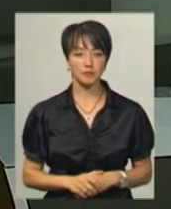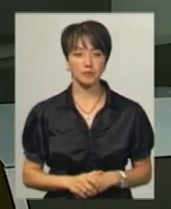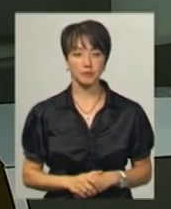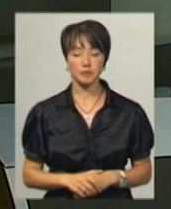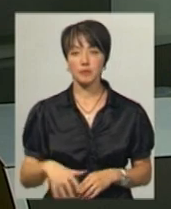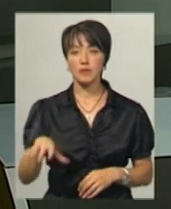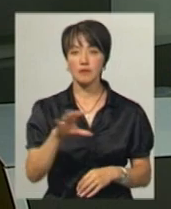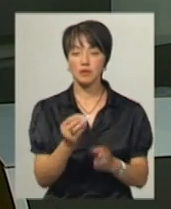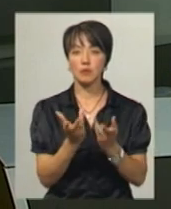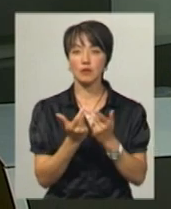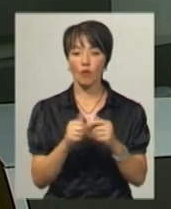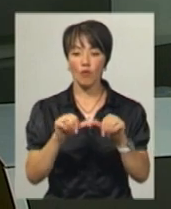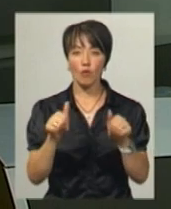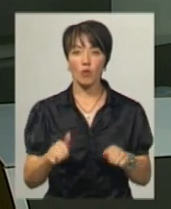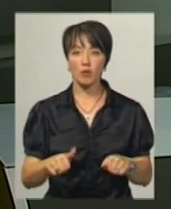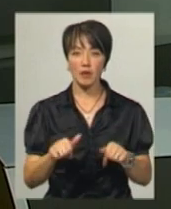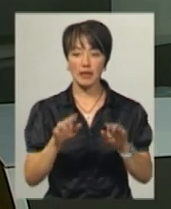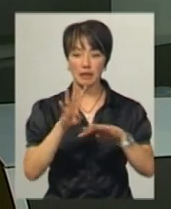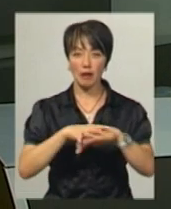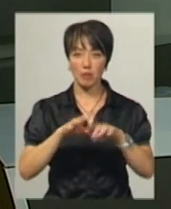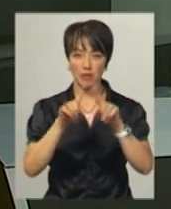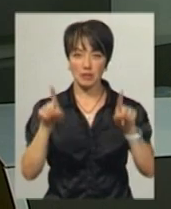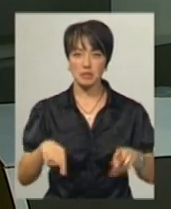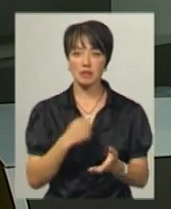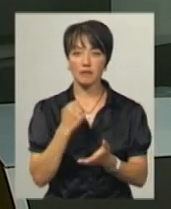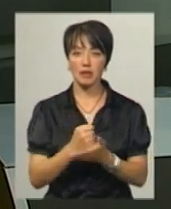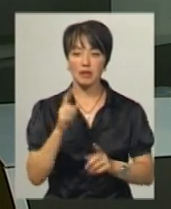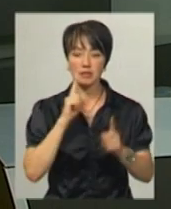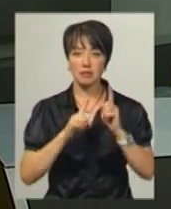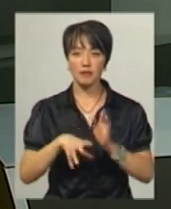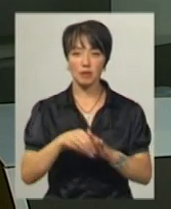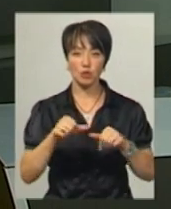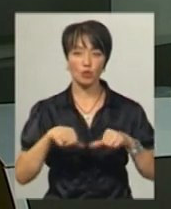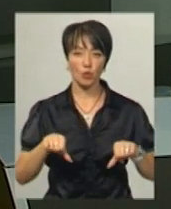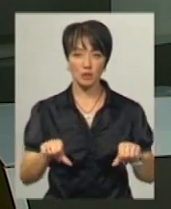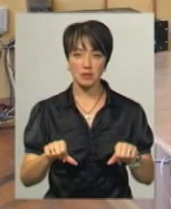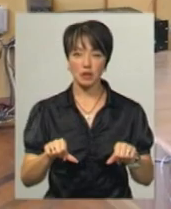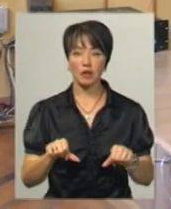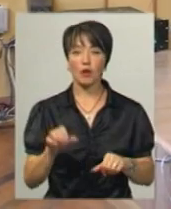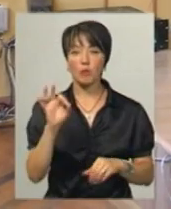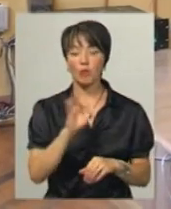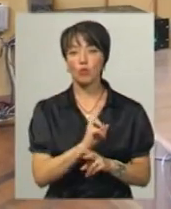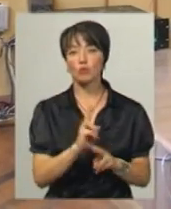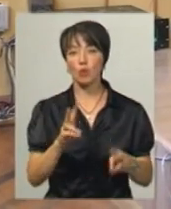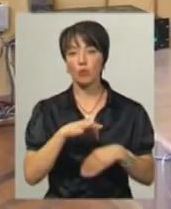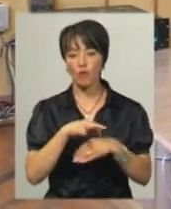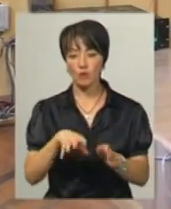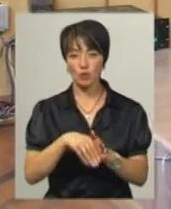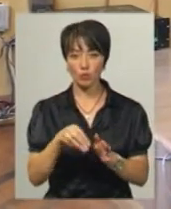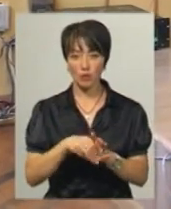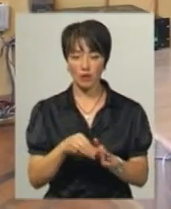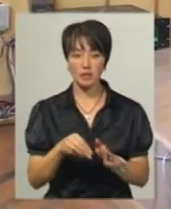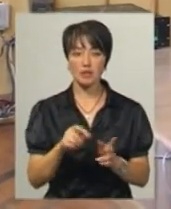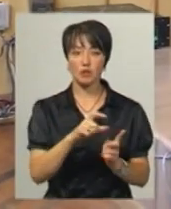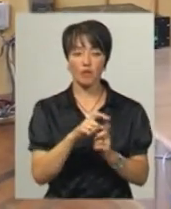Усі підрахунки оформили у вигляді таблиці, їх затвердили на засіданні виборчої комісії. Щодо того, хто проводив жеребкування,